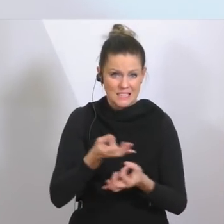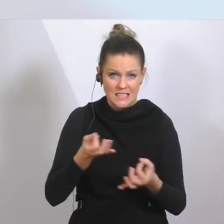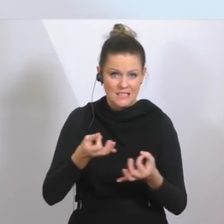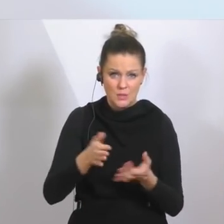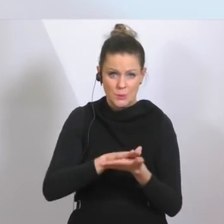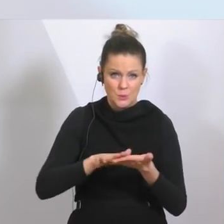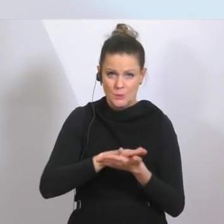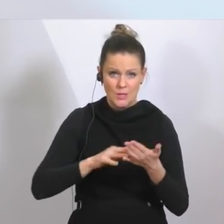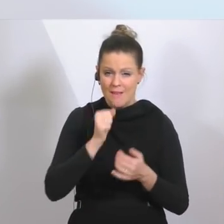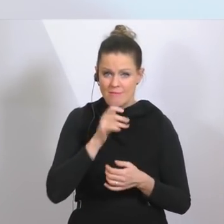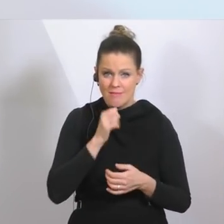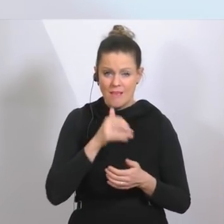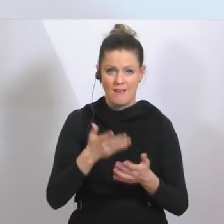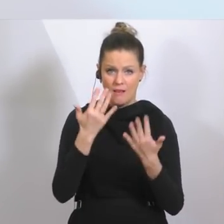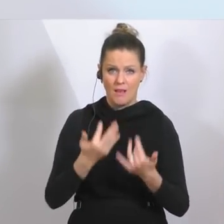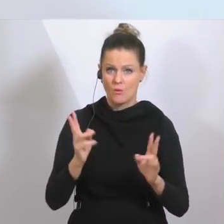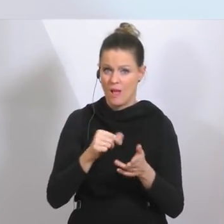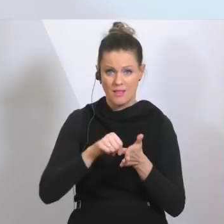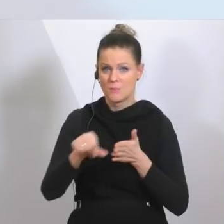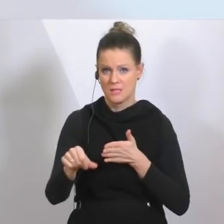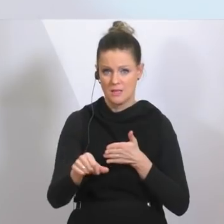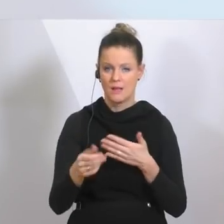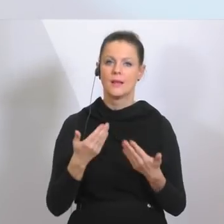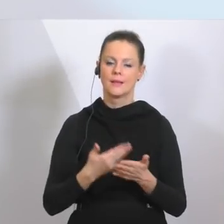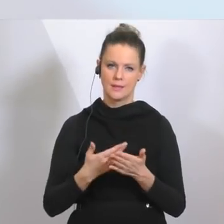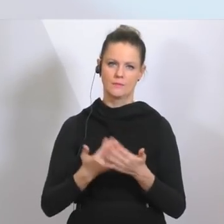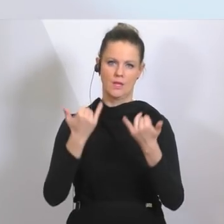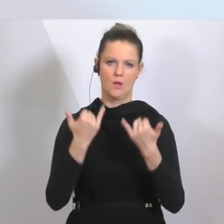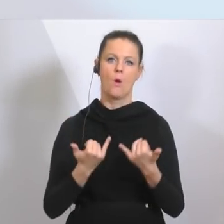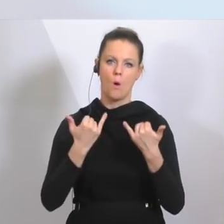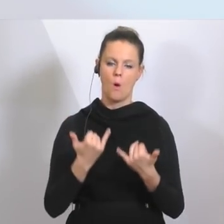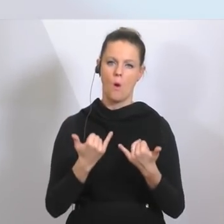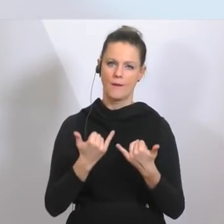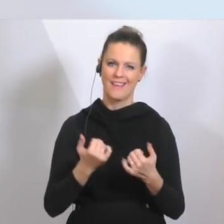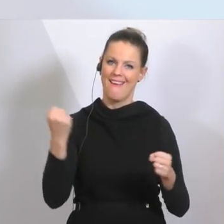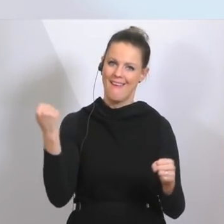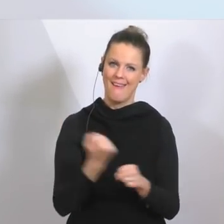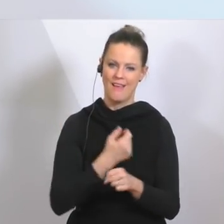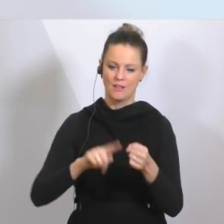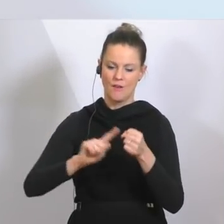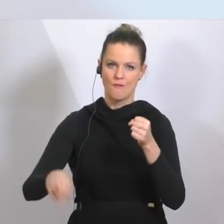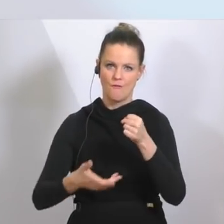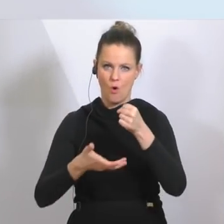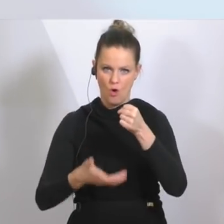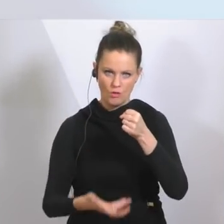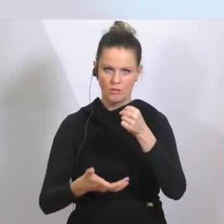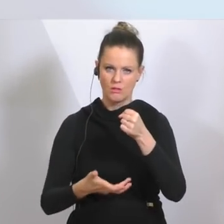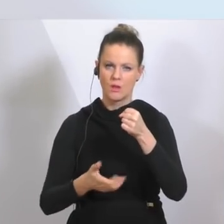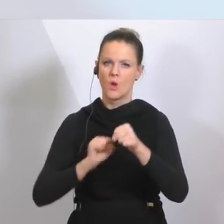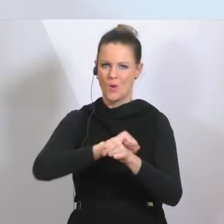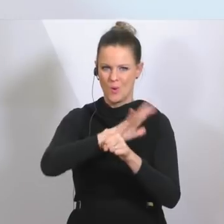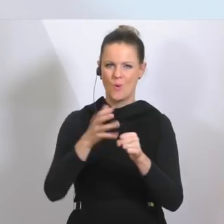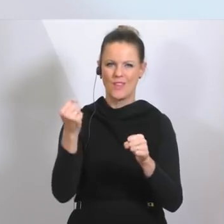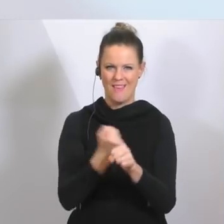Rechnungen nicht mehr bezahlen können. Und deshalb setzen wir heute den Härtefonds, den Corona-Härtefonds auf